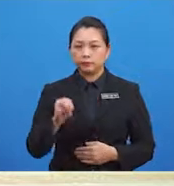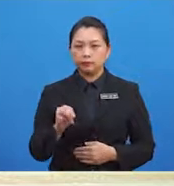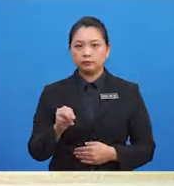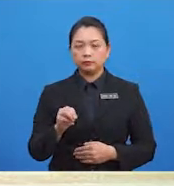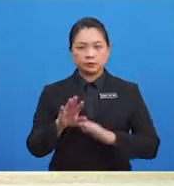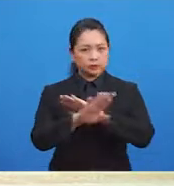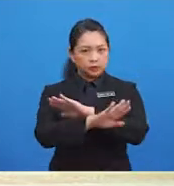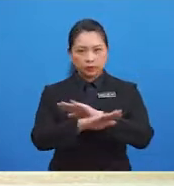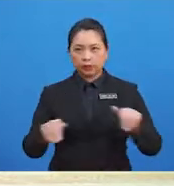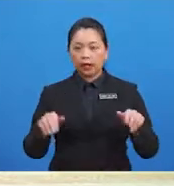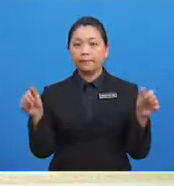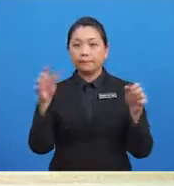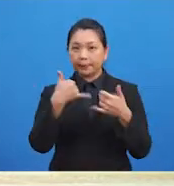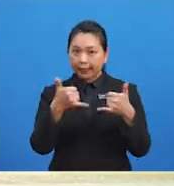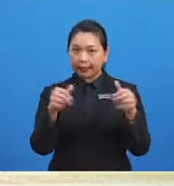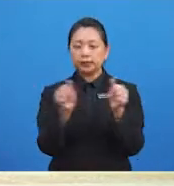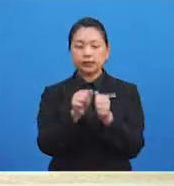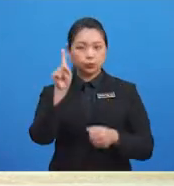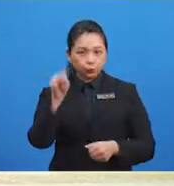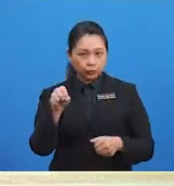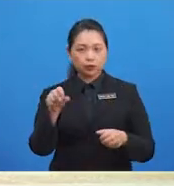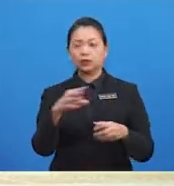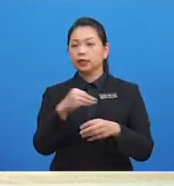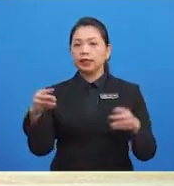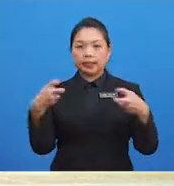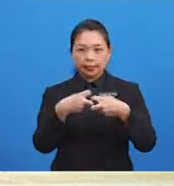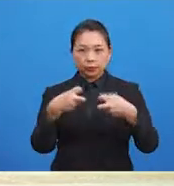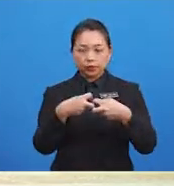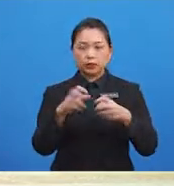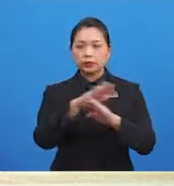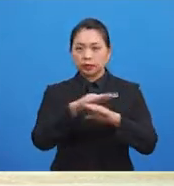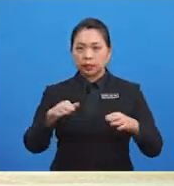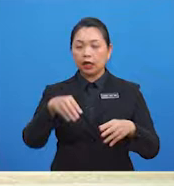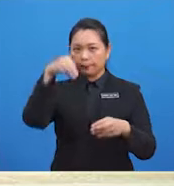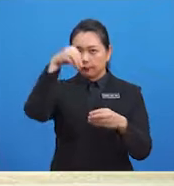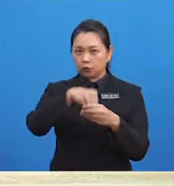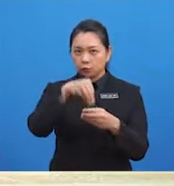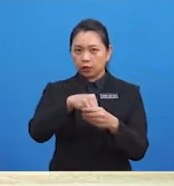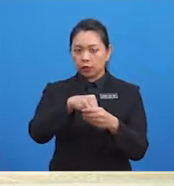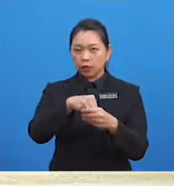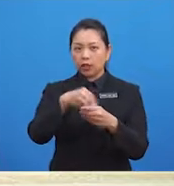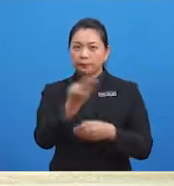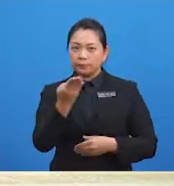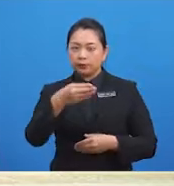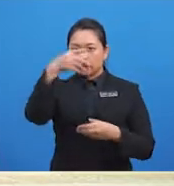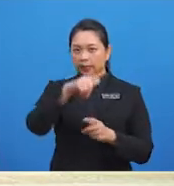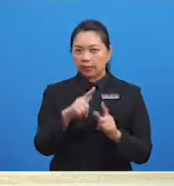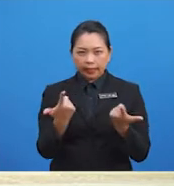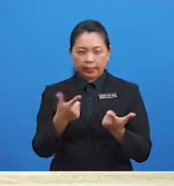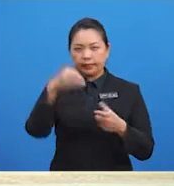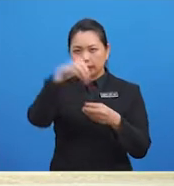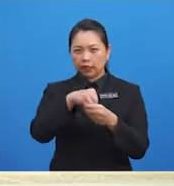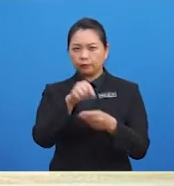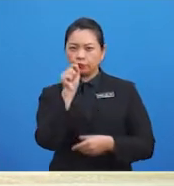dalam swiss Dan jangan sentuh elektrik dengan tangan yang basah Murid-murid,